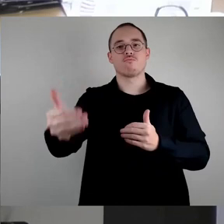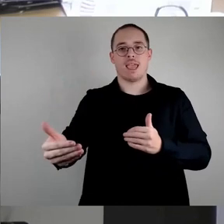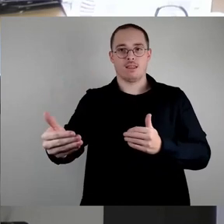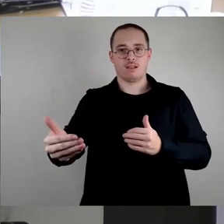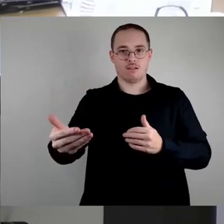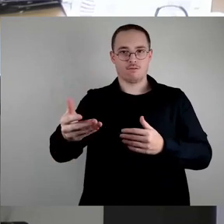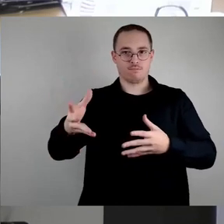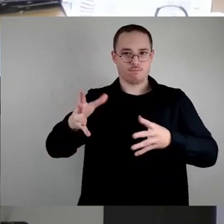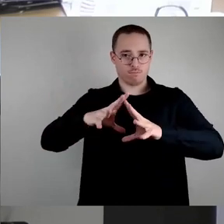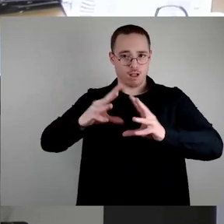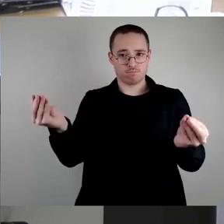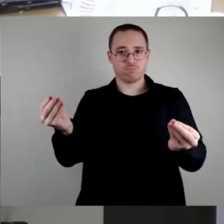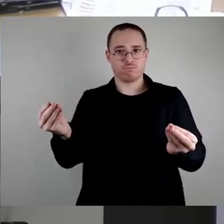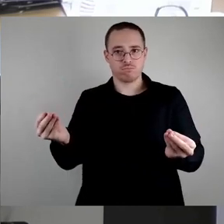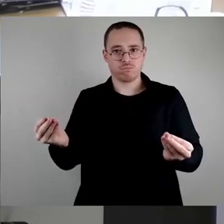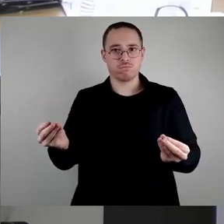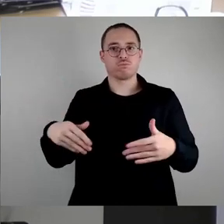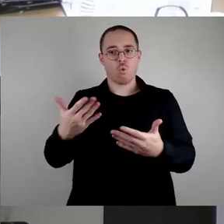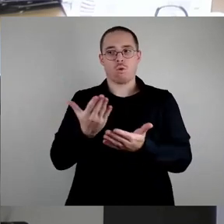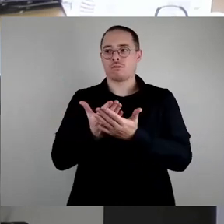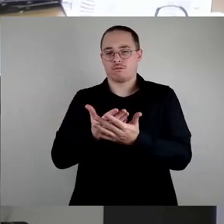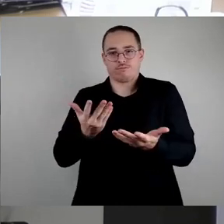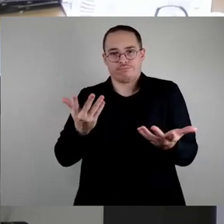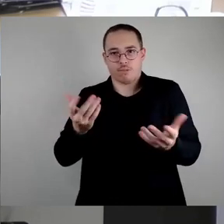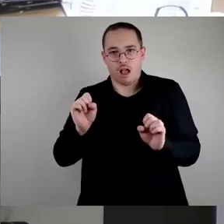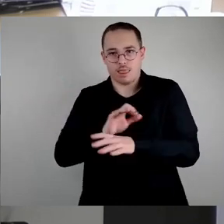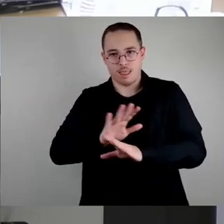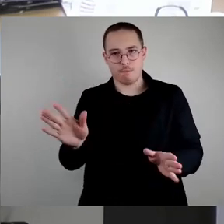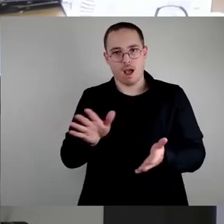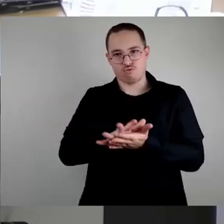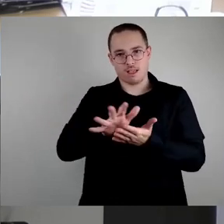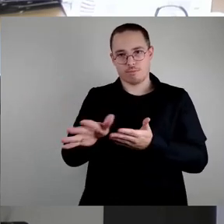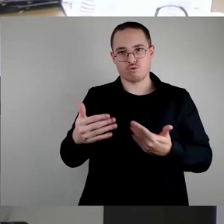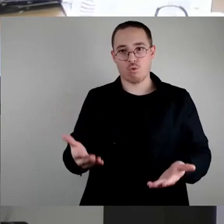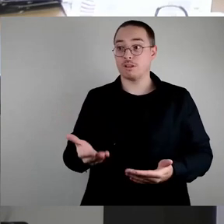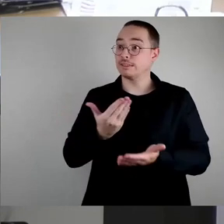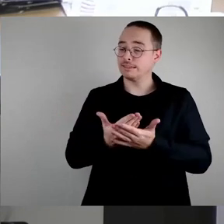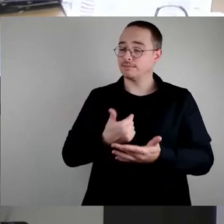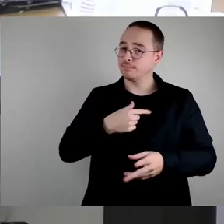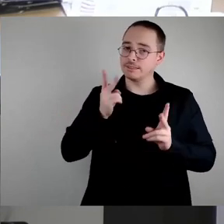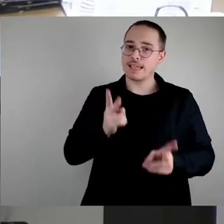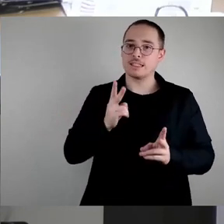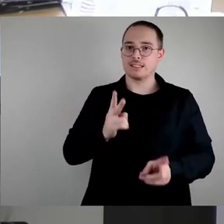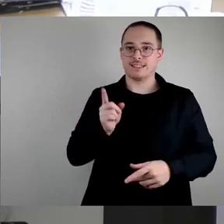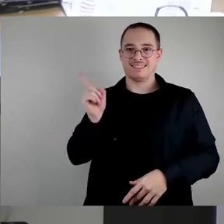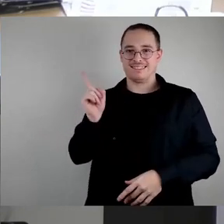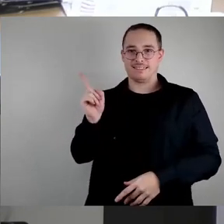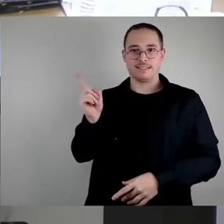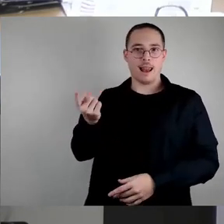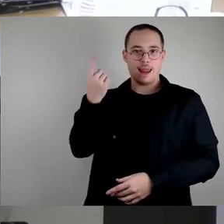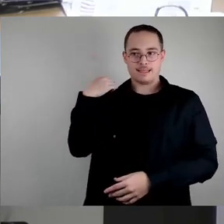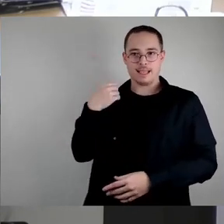Anträge zu bescheiden. Deswegen ist es nur richtig, die nicht verbrauchten Mittel in dieses Jahr zu übertragen und auch dieses Jahr noch nutzbar zu machen.